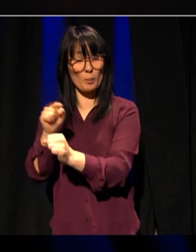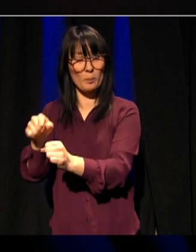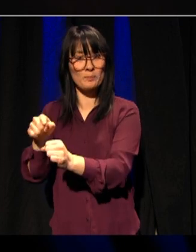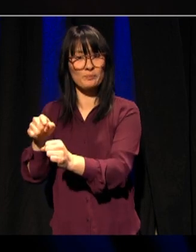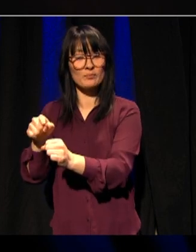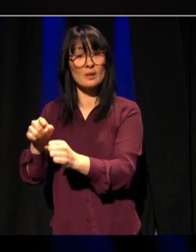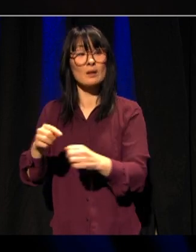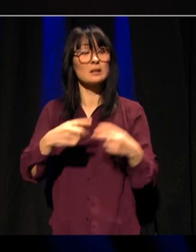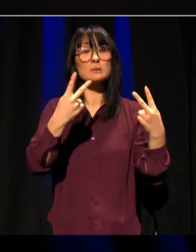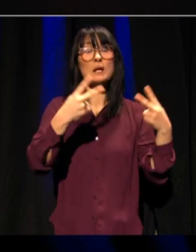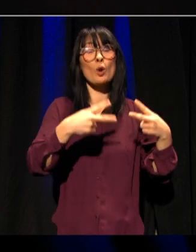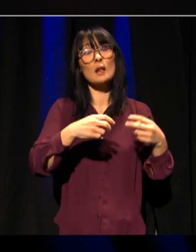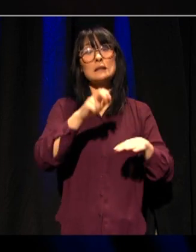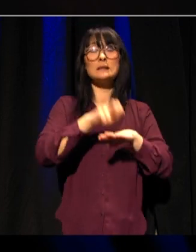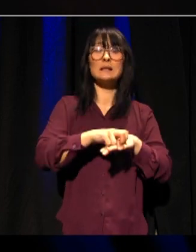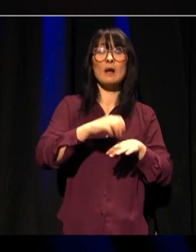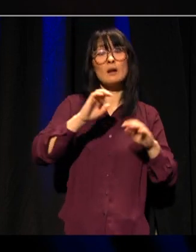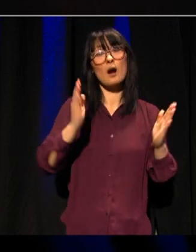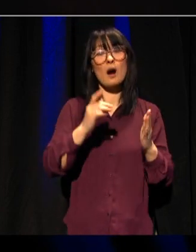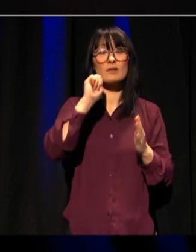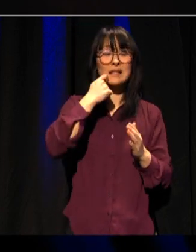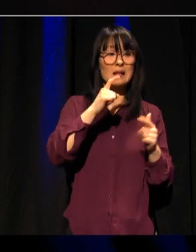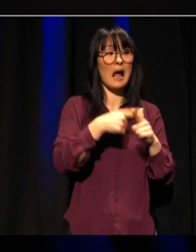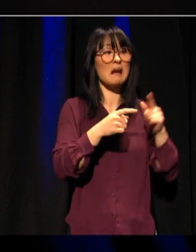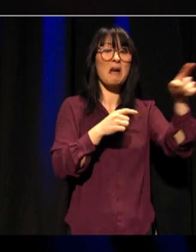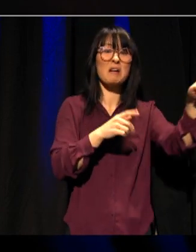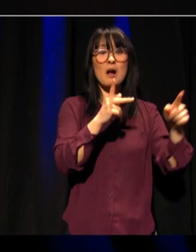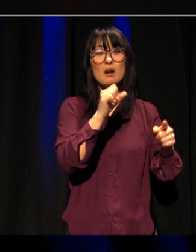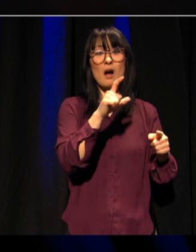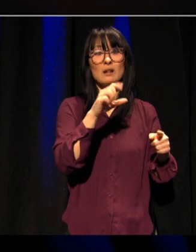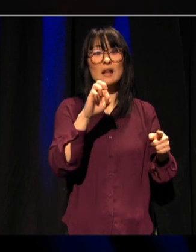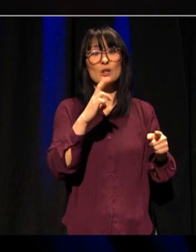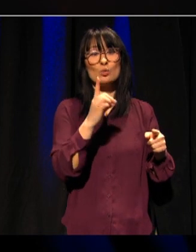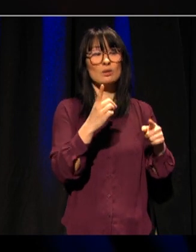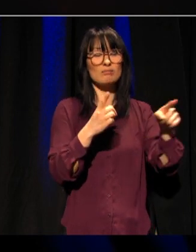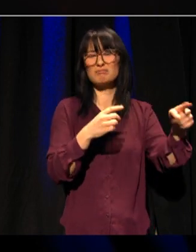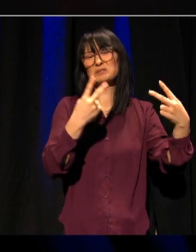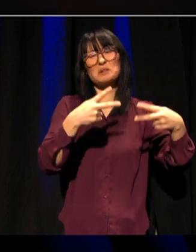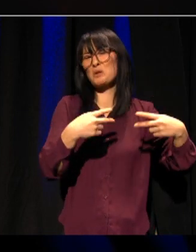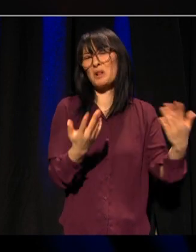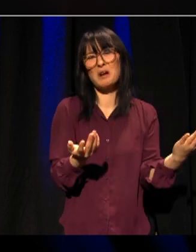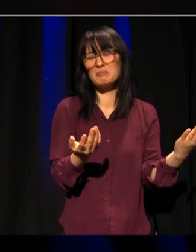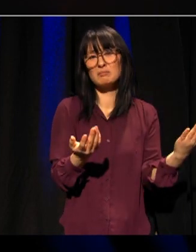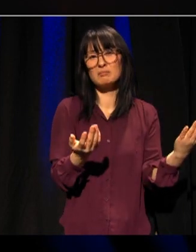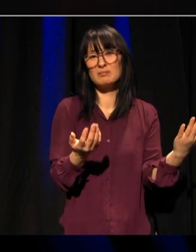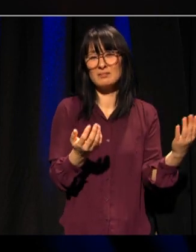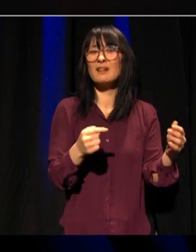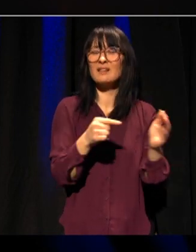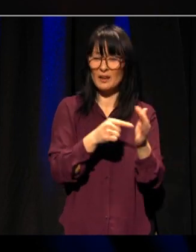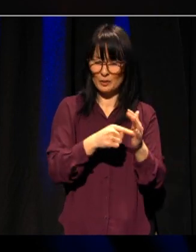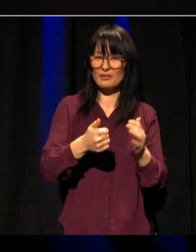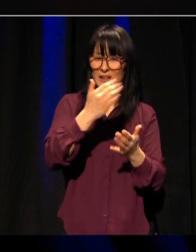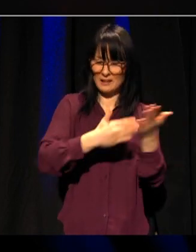om du satt på kalvskinne eller på kalderud. Dette er godt nytt i arbeidet med å bygge laget.